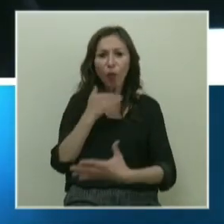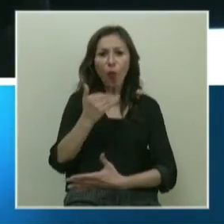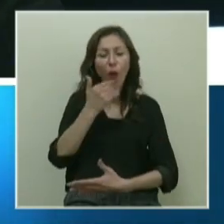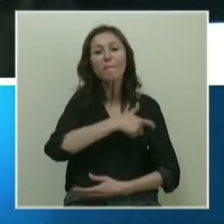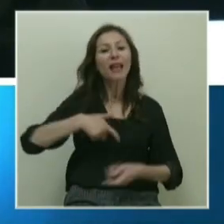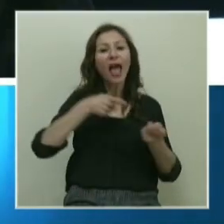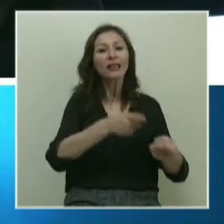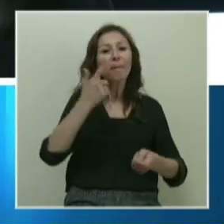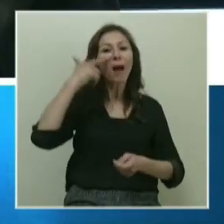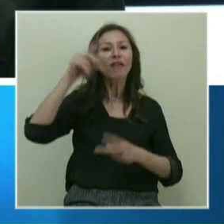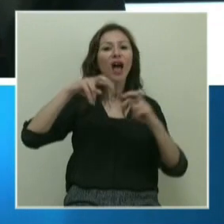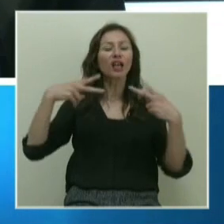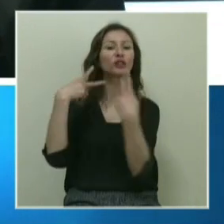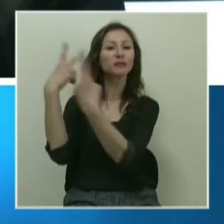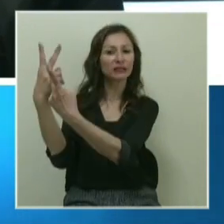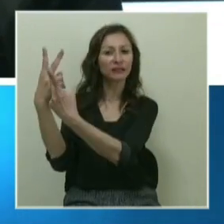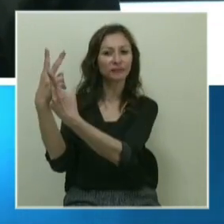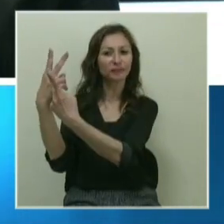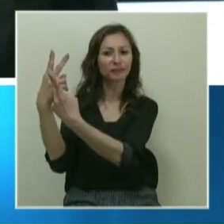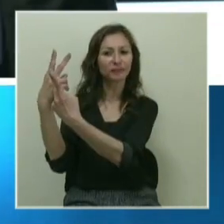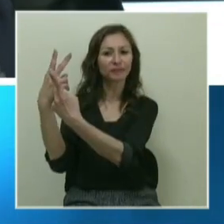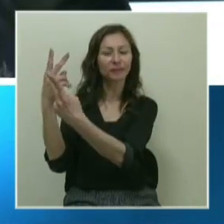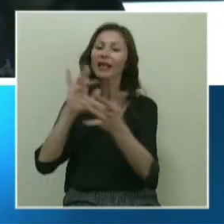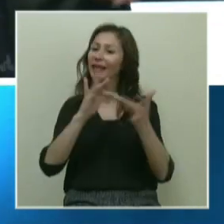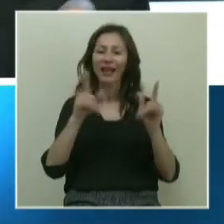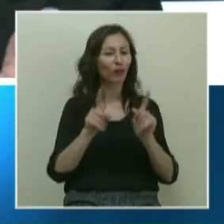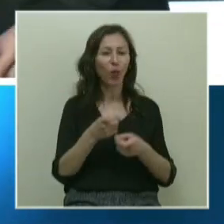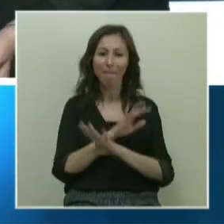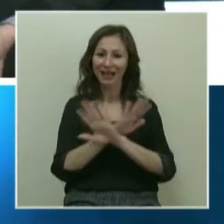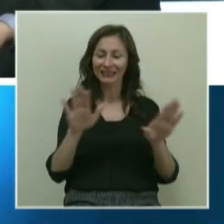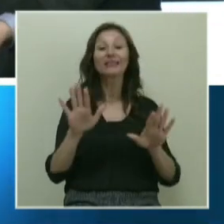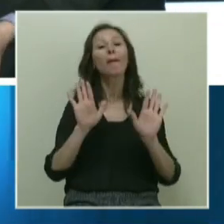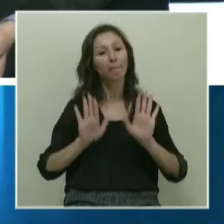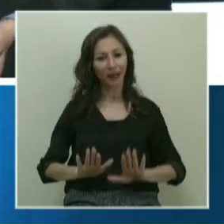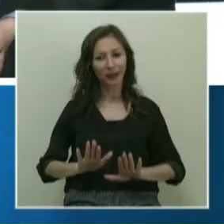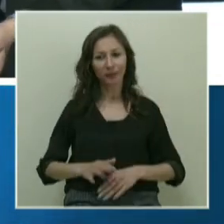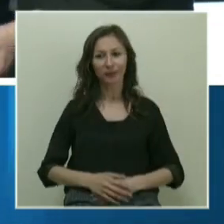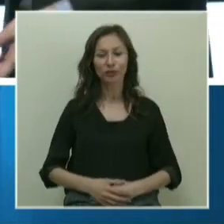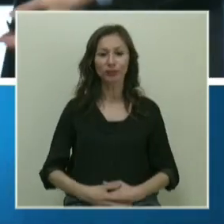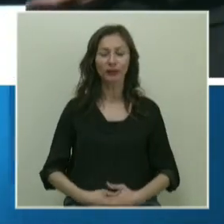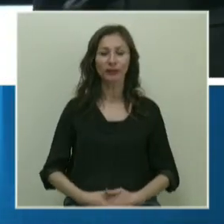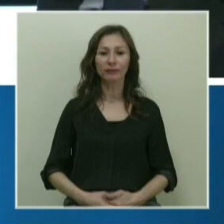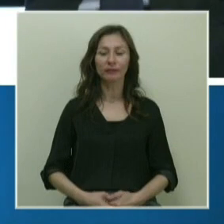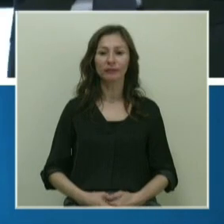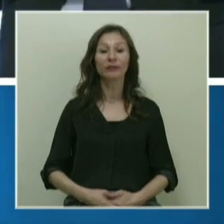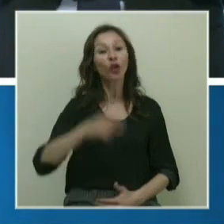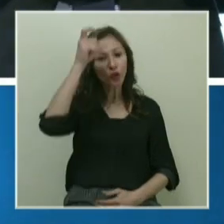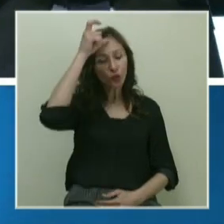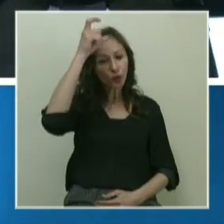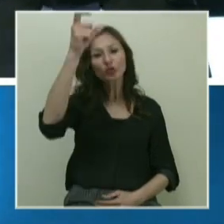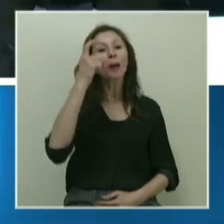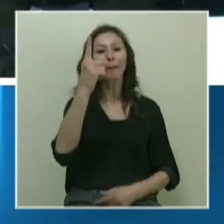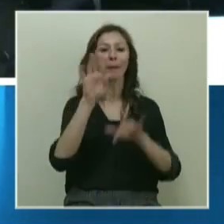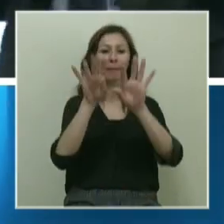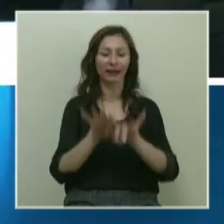Milli Eğitim Bakanlığı'nın araştırmasıdır. İnternette bulamazsınız. Peki, Türkçe bir